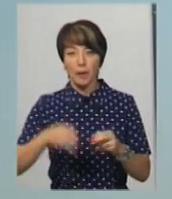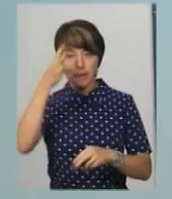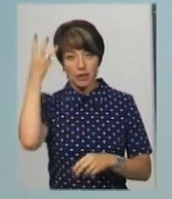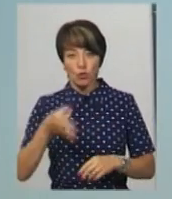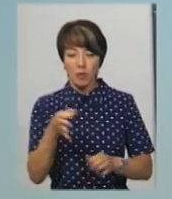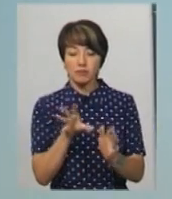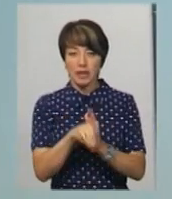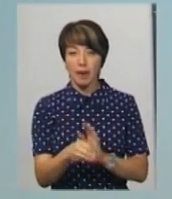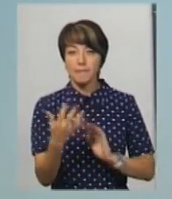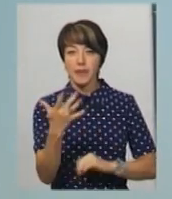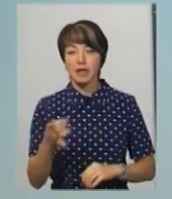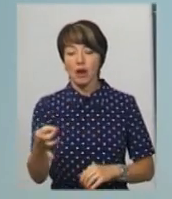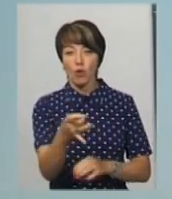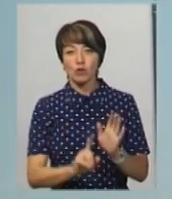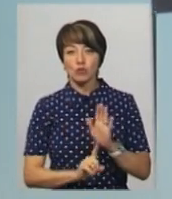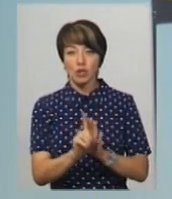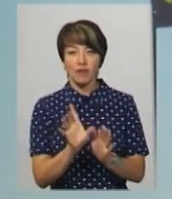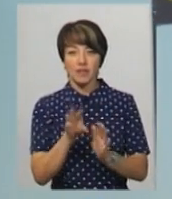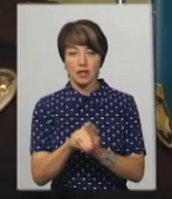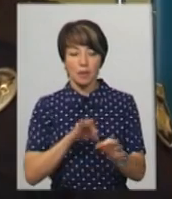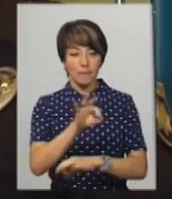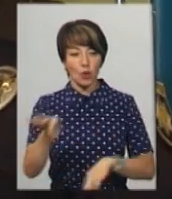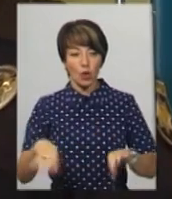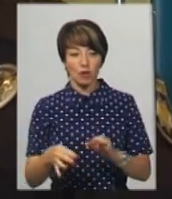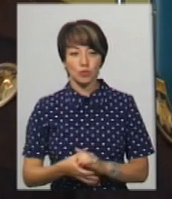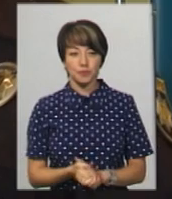числі п'яти регіонів держави цього року розпочинає втілення проєкту.